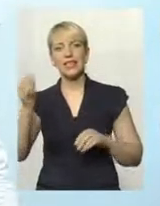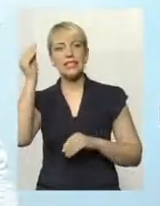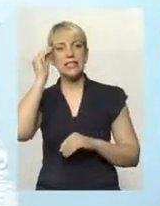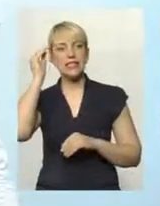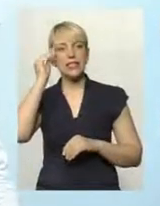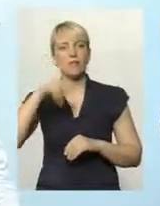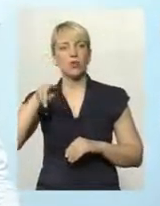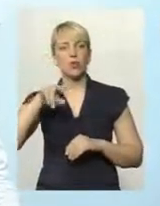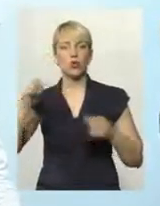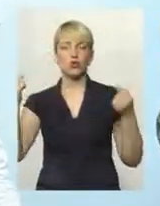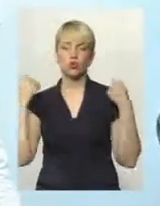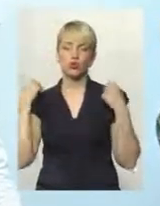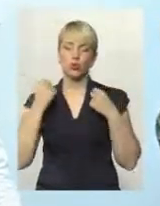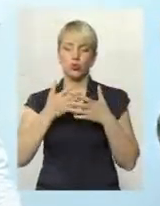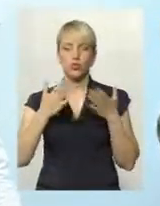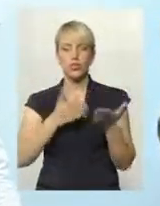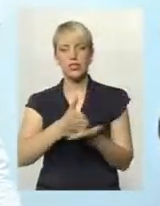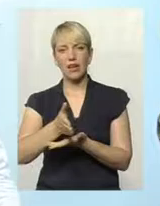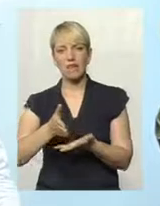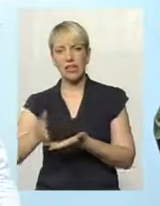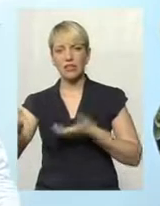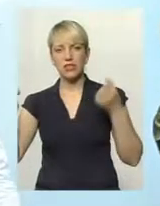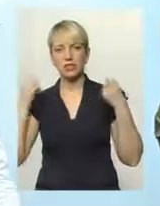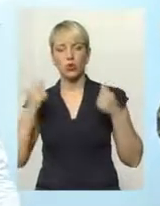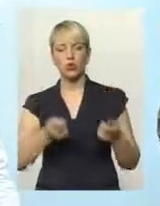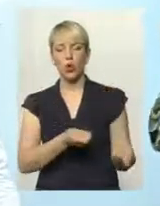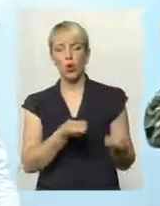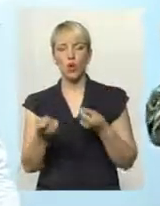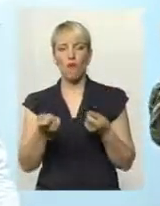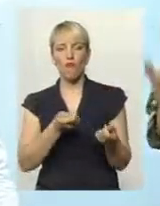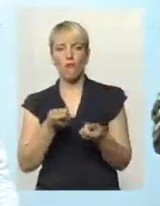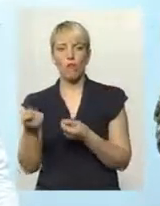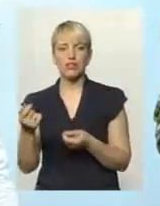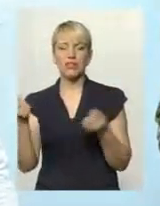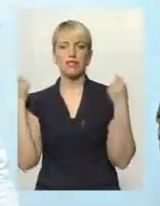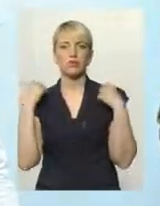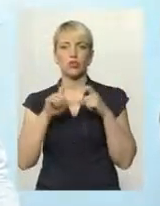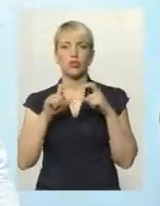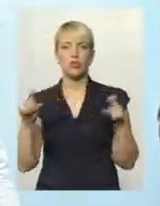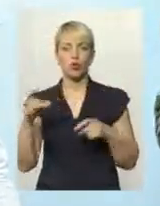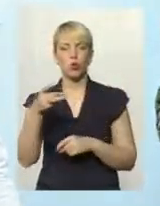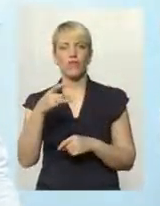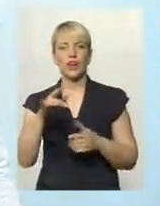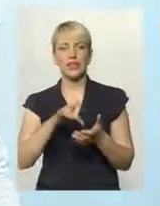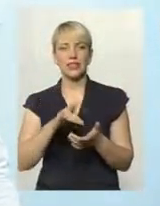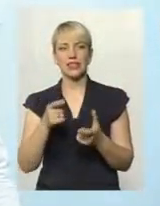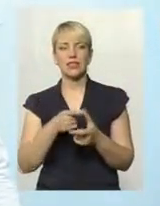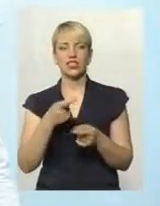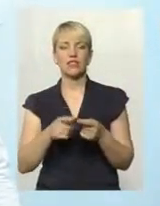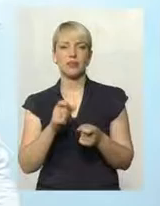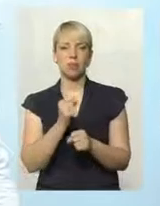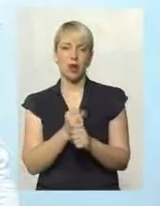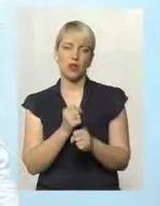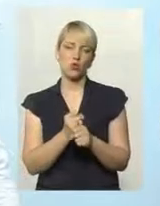до спорту, до різних видів спорту дітей, довозити в спортивні школи, в райцентри. Чи спрацювала вона?